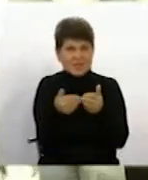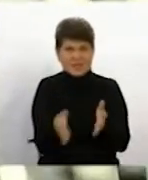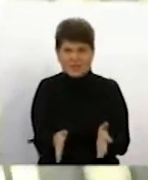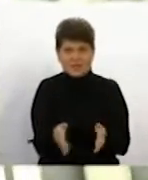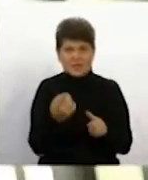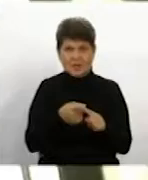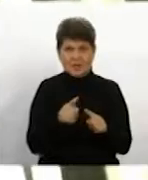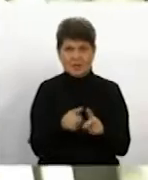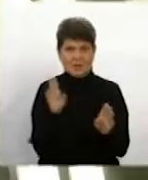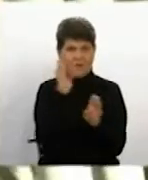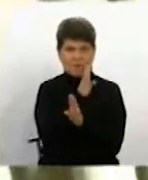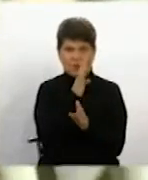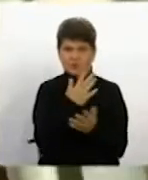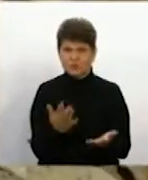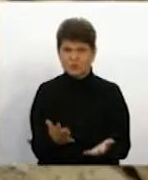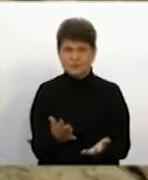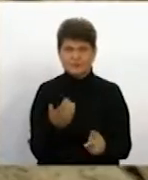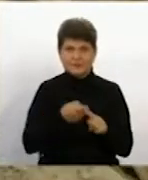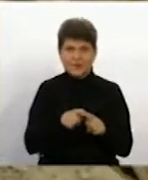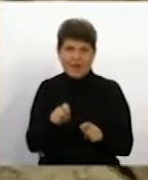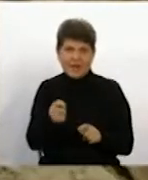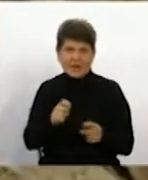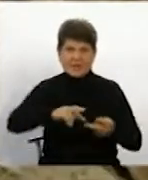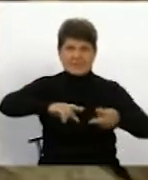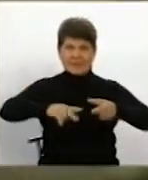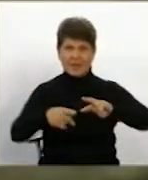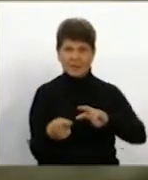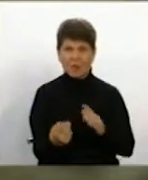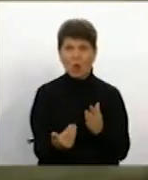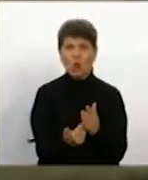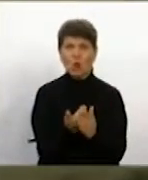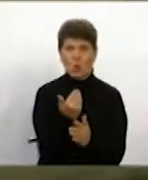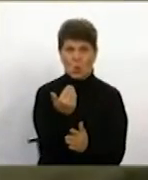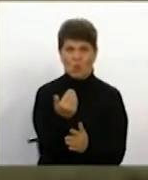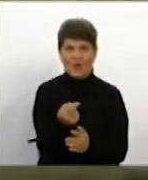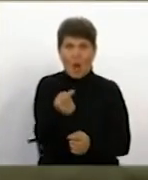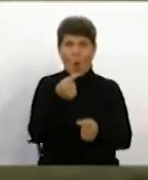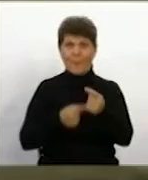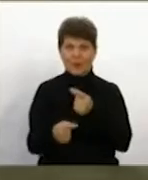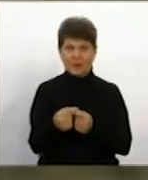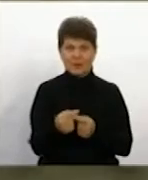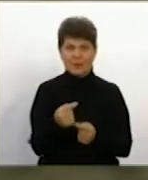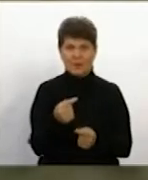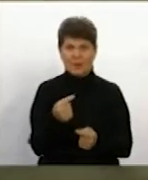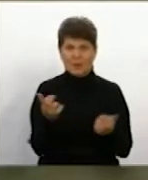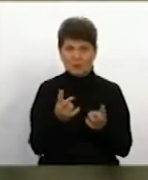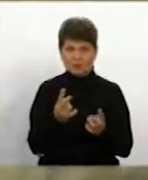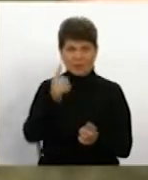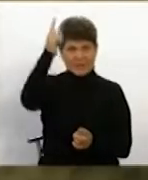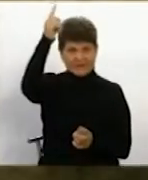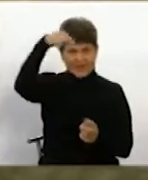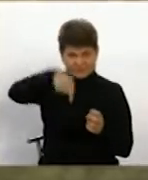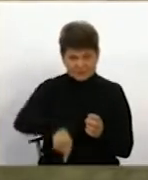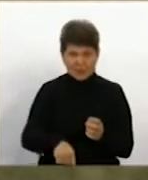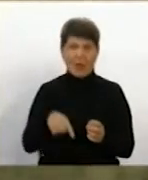дескусний вентиль. Це кран новий, замінений теж на обратку. Якщо я не помиляюсь, повітря потрібно спускати зверху. Знизу